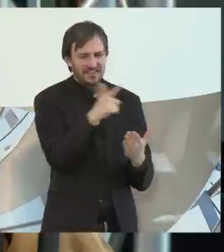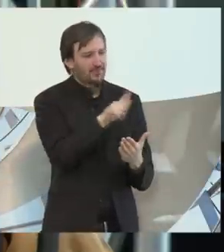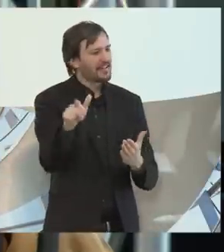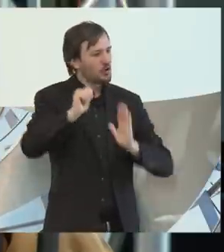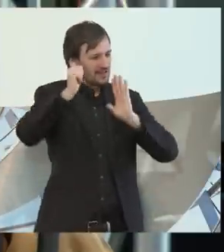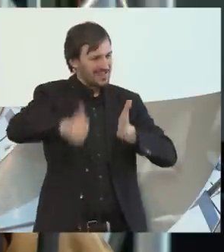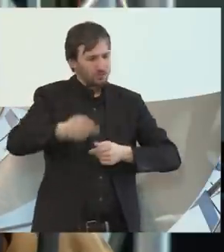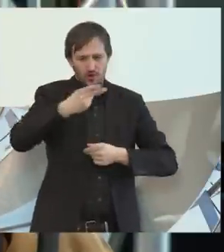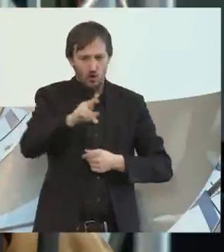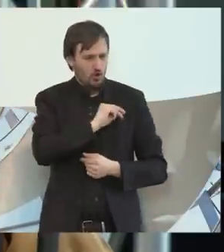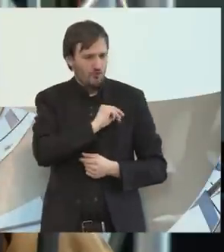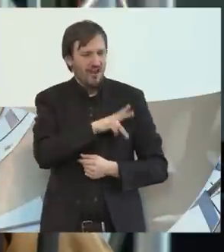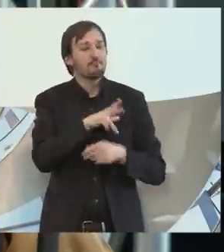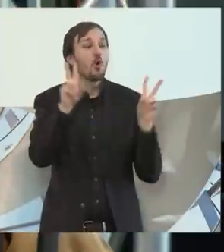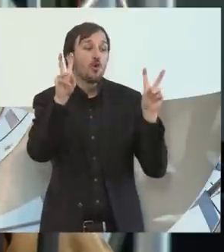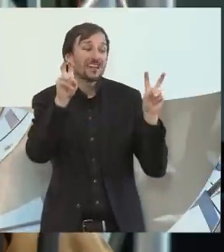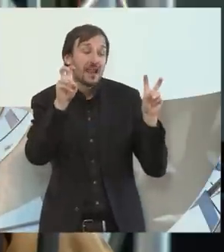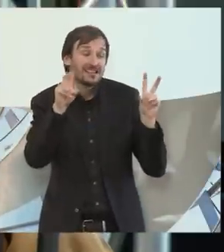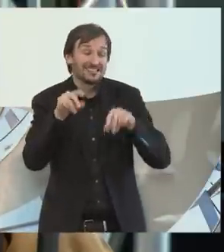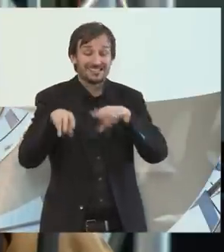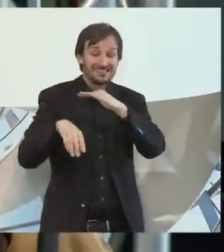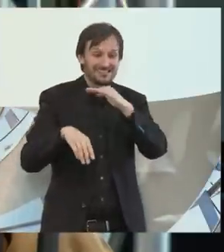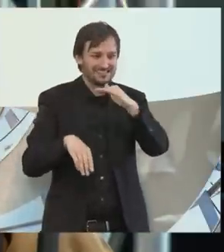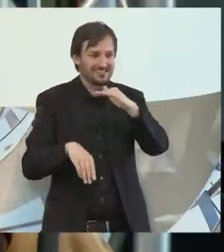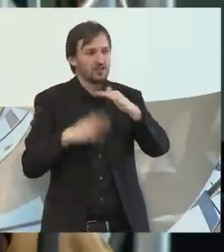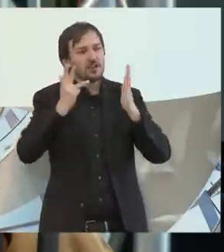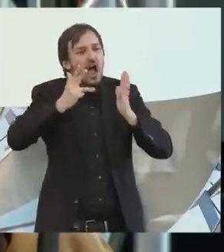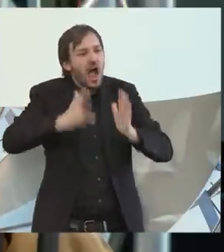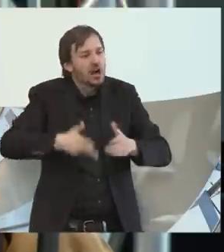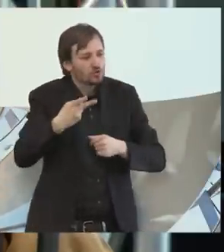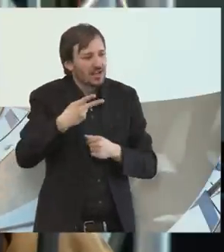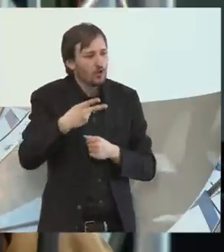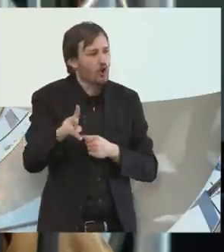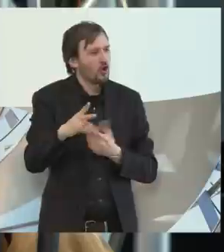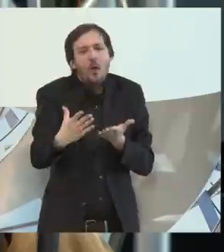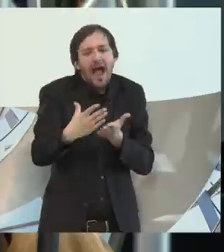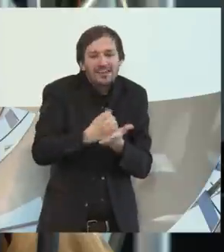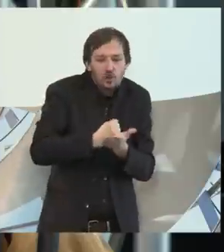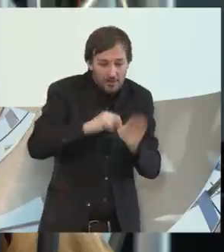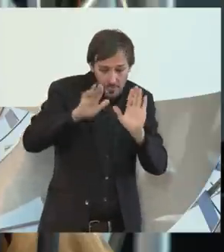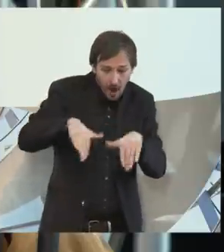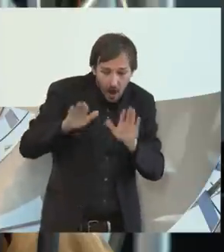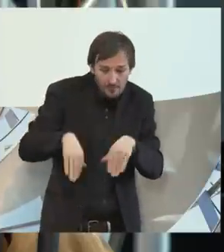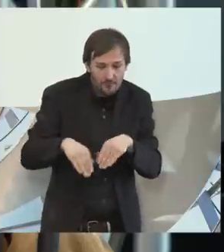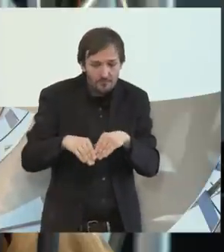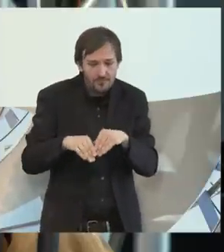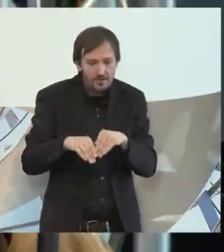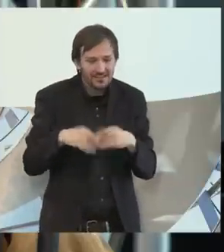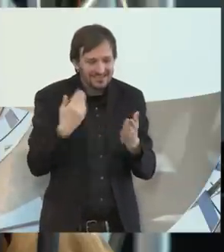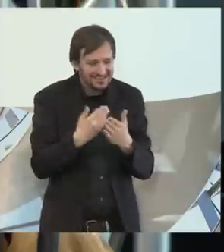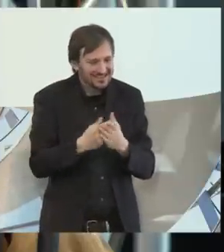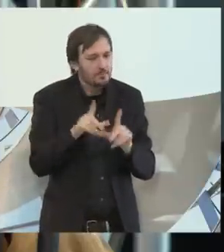Vermögen, in Anführungszeichen, und in etwa 800 Euro, die wir so an Einkommen haben können, auf eine